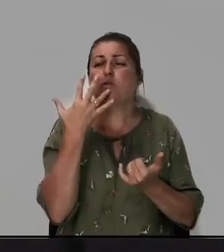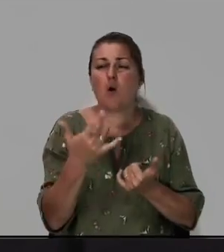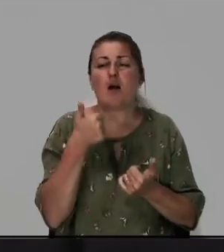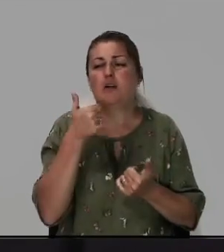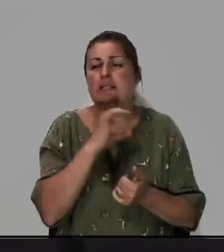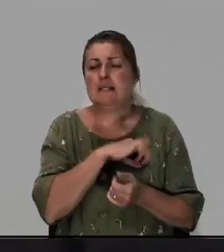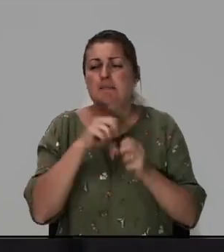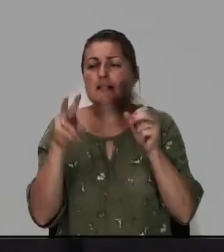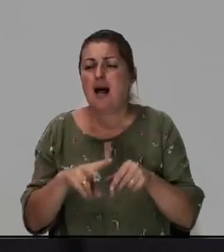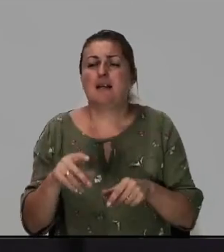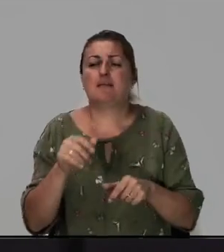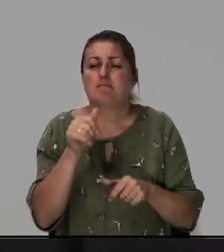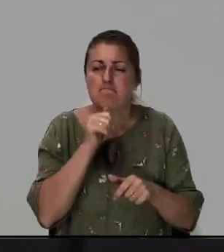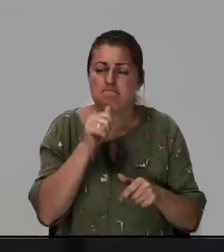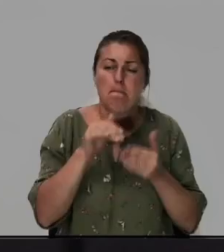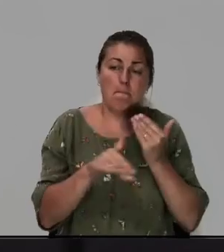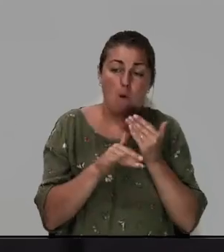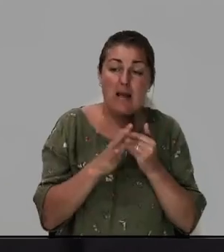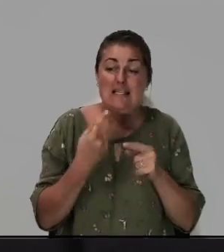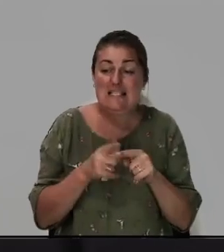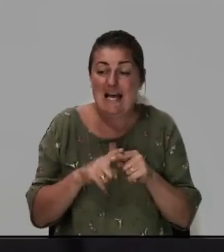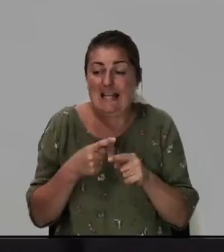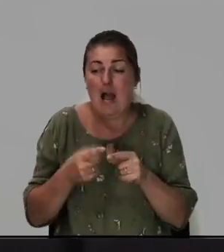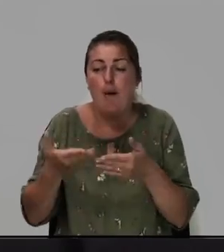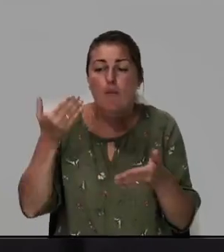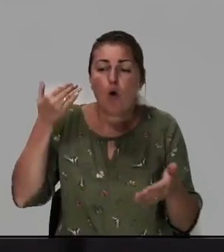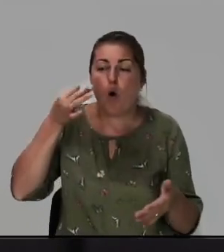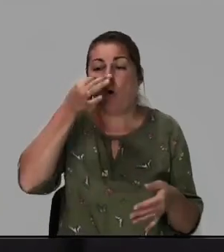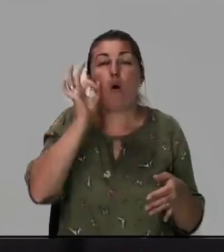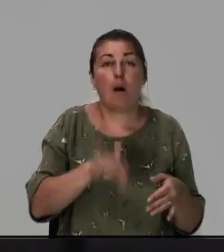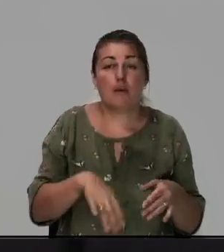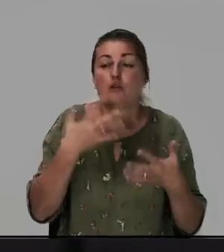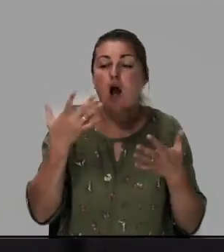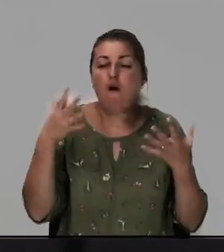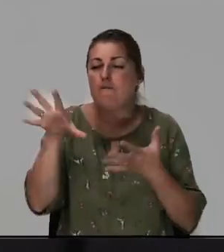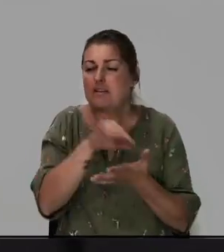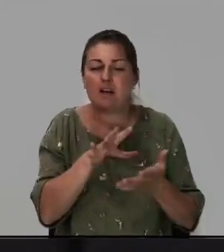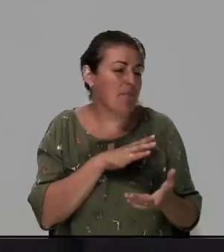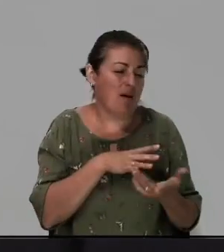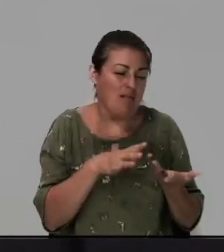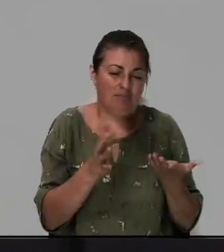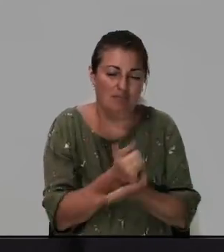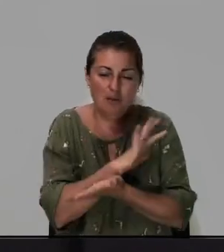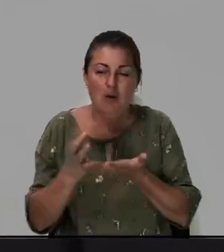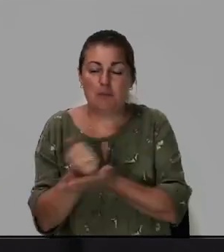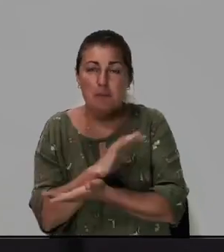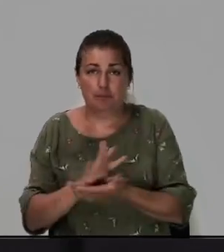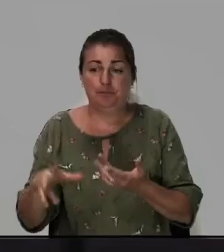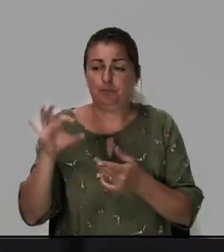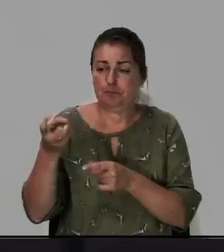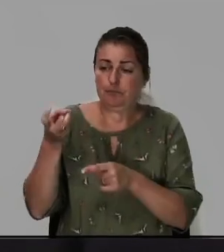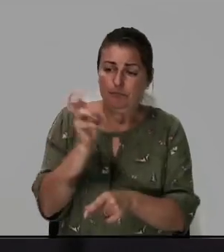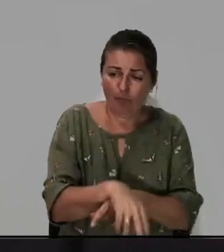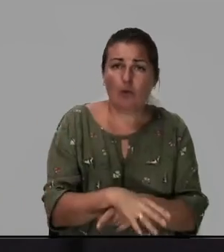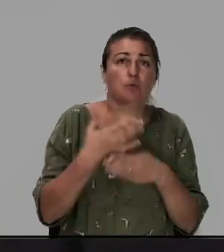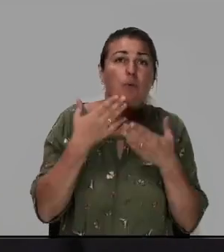специалистов пытались помочь исходя из прошлого опыта который везде был разочарован и пришел конечно